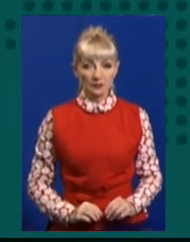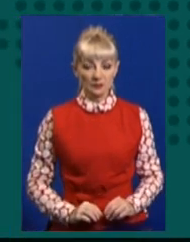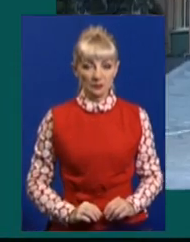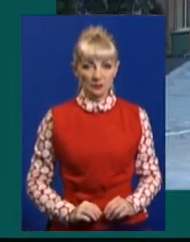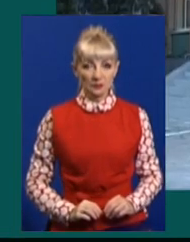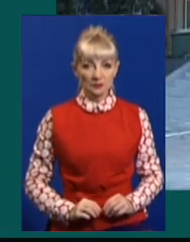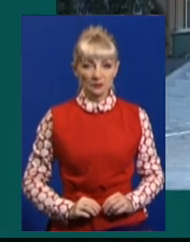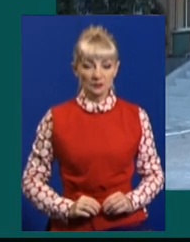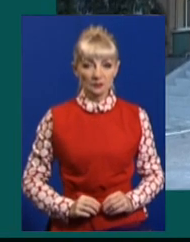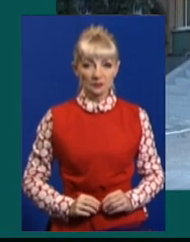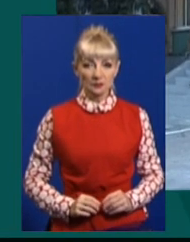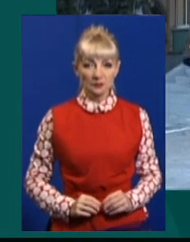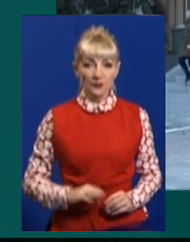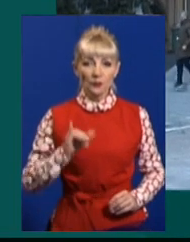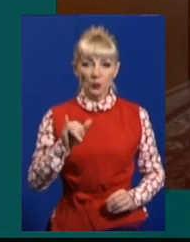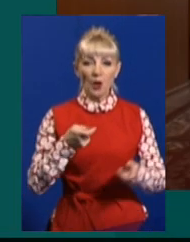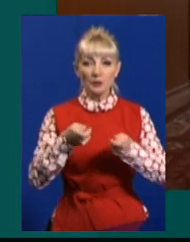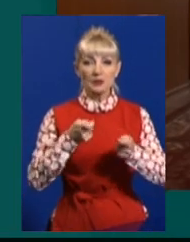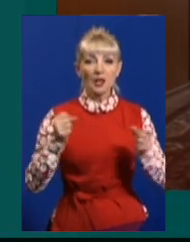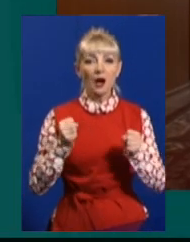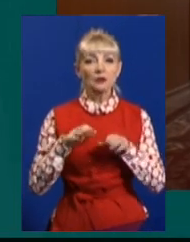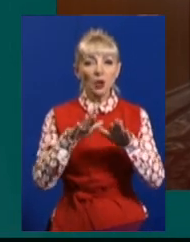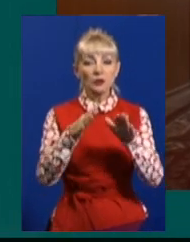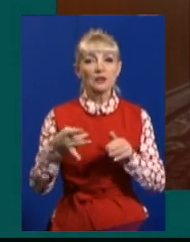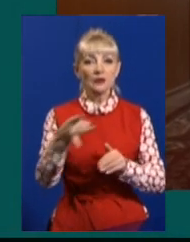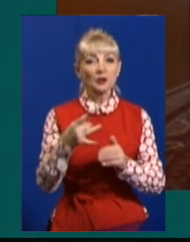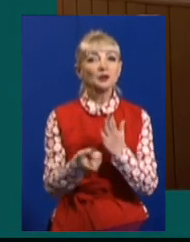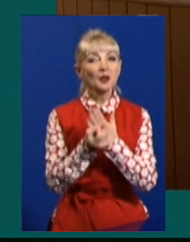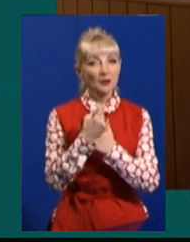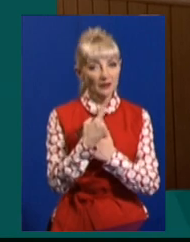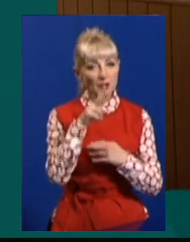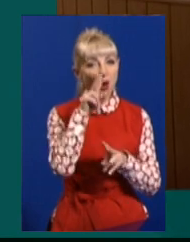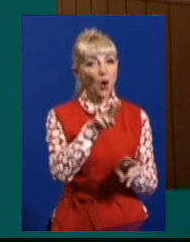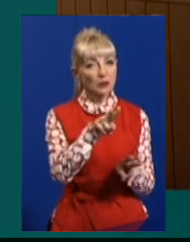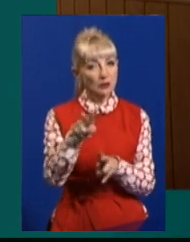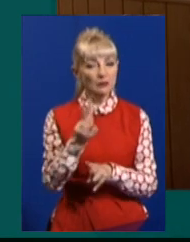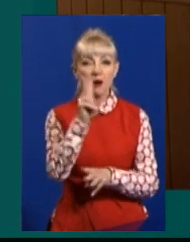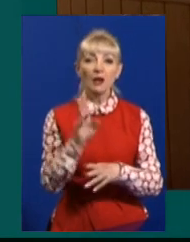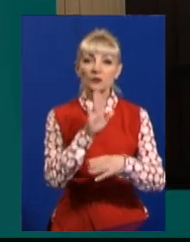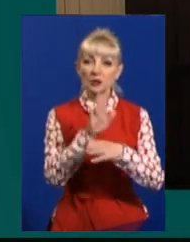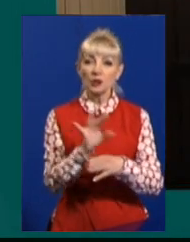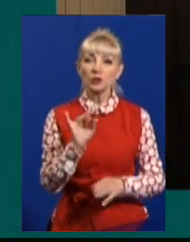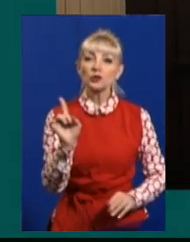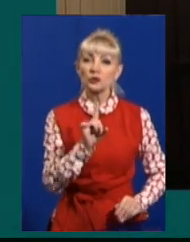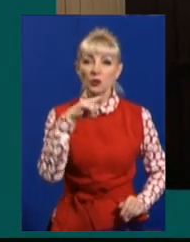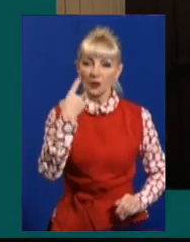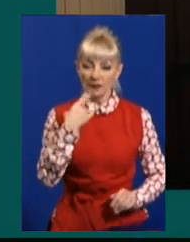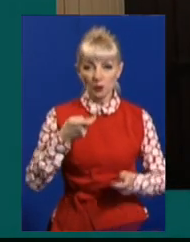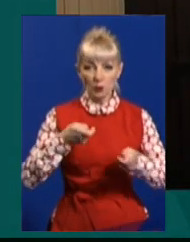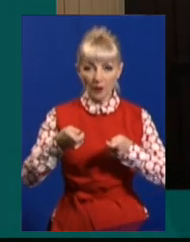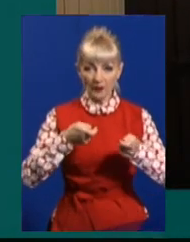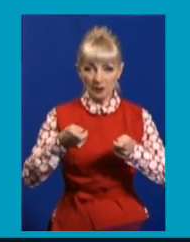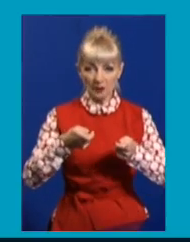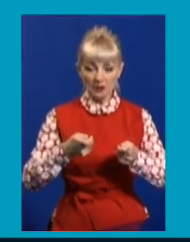Музика У адміністрації Холодногірського району з'явився координатор, кого призначили та що говорять посадовці.